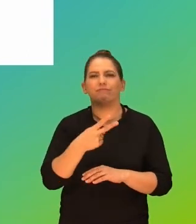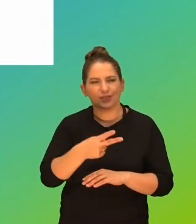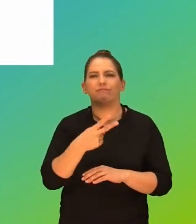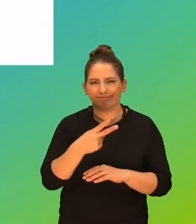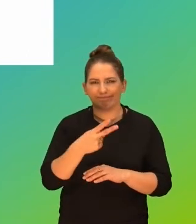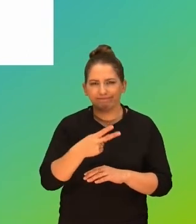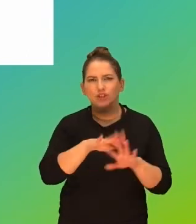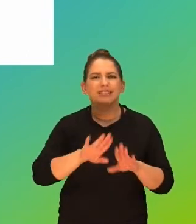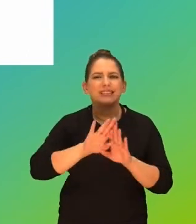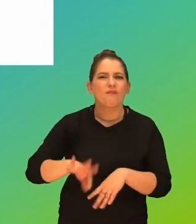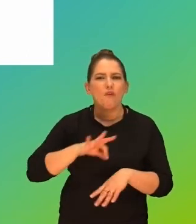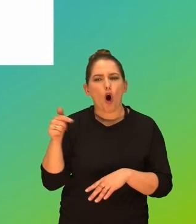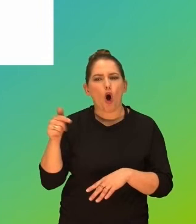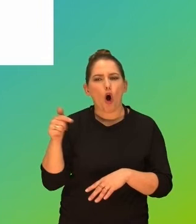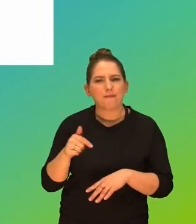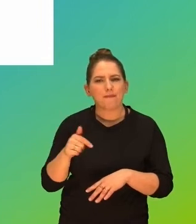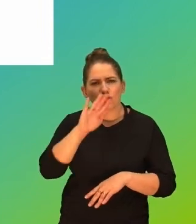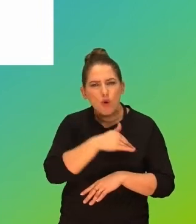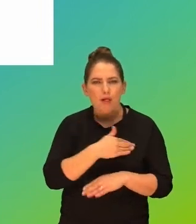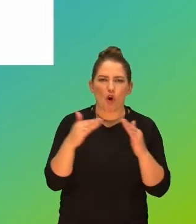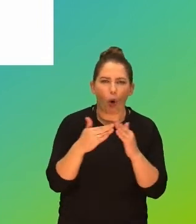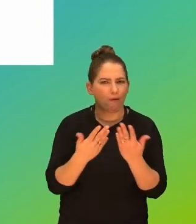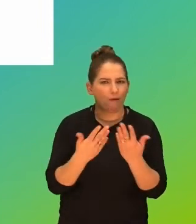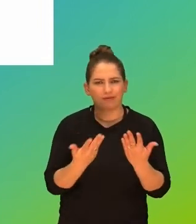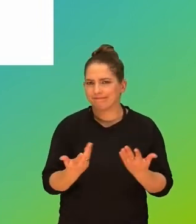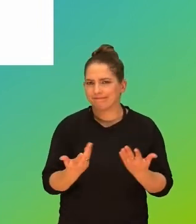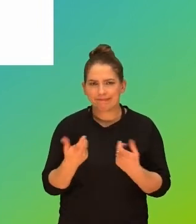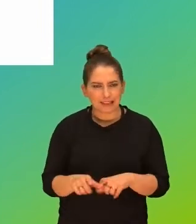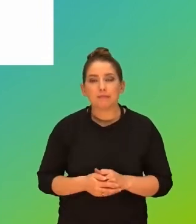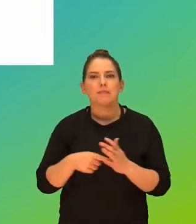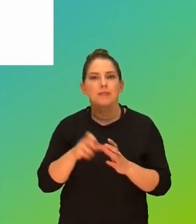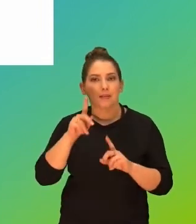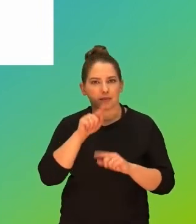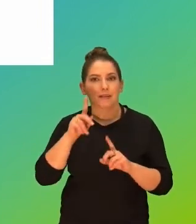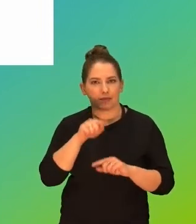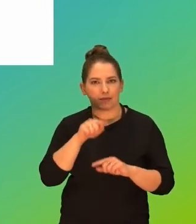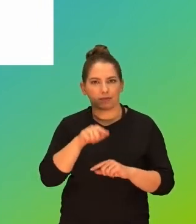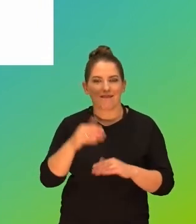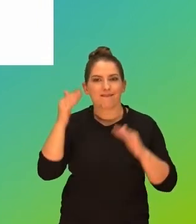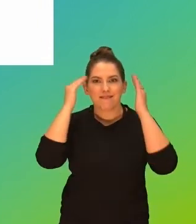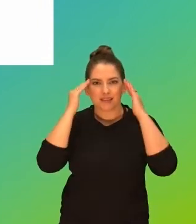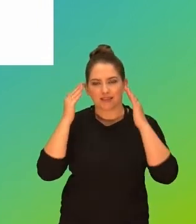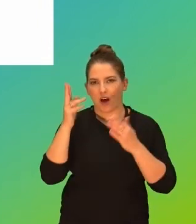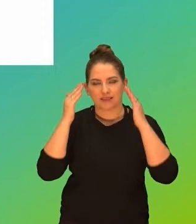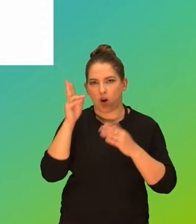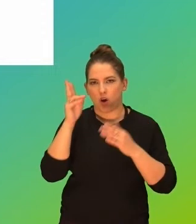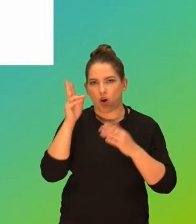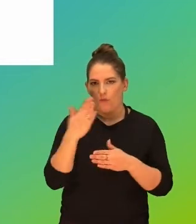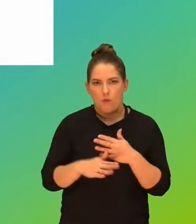dzieci zaniedbują swoje obowiązki szkolne czy domowe. I tak naprawdę tutaj wiedza rodziców się kończy.